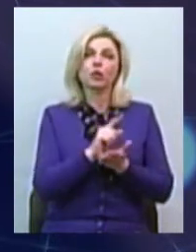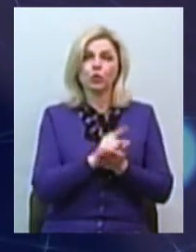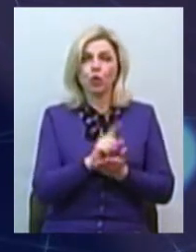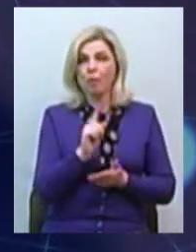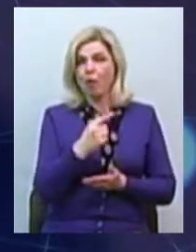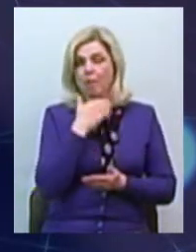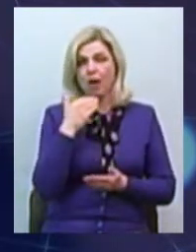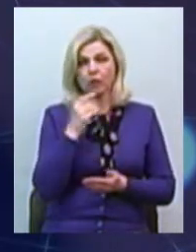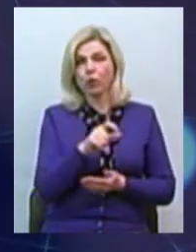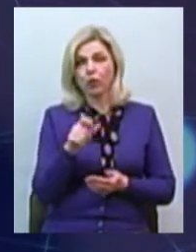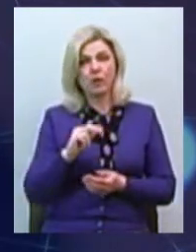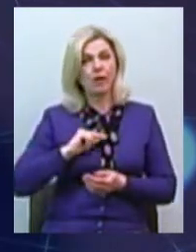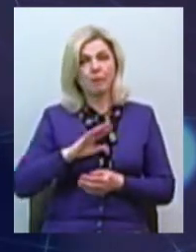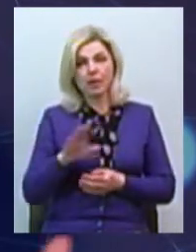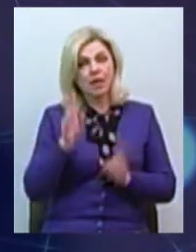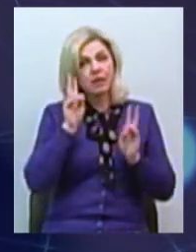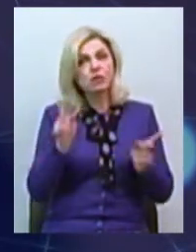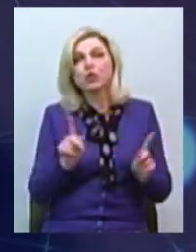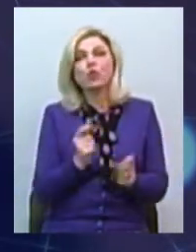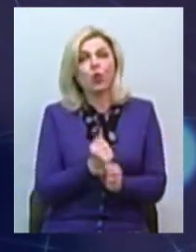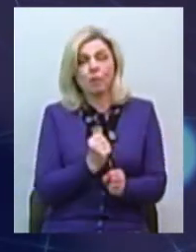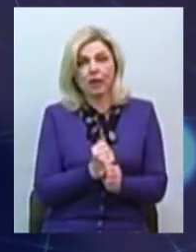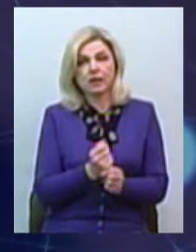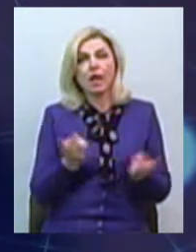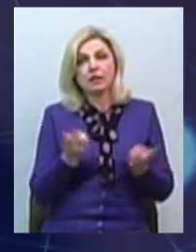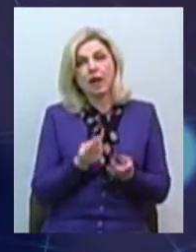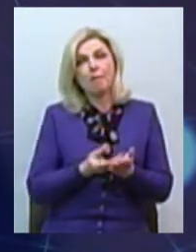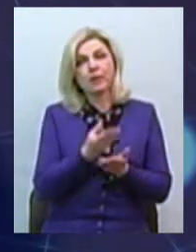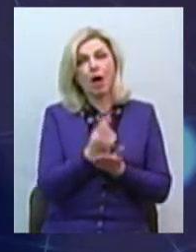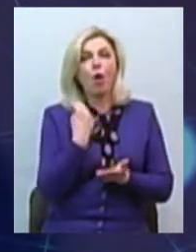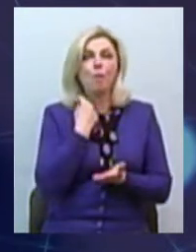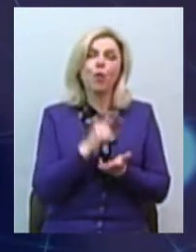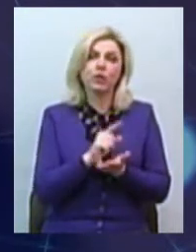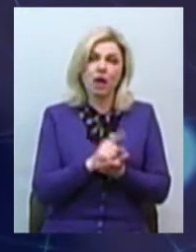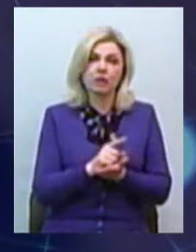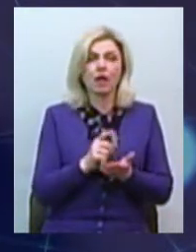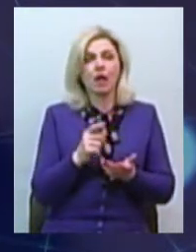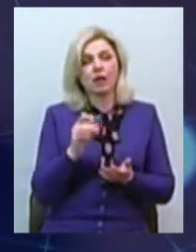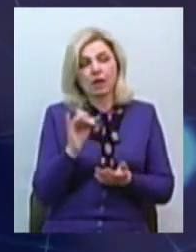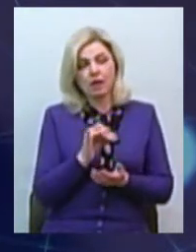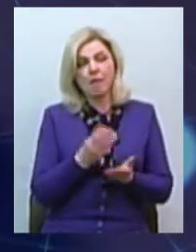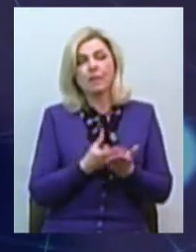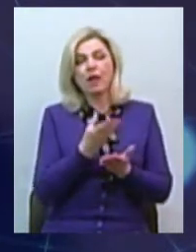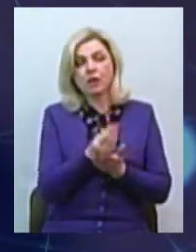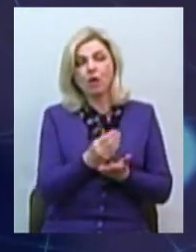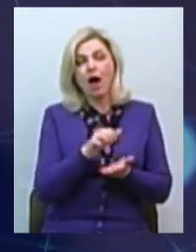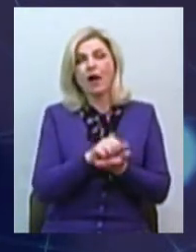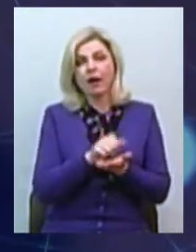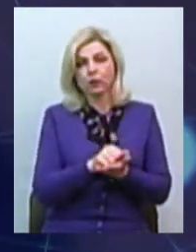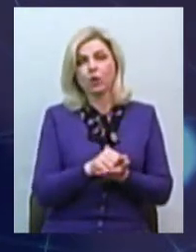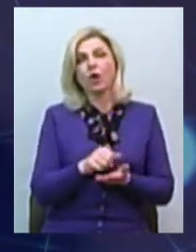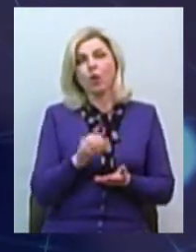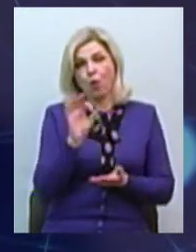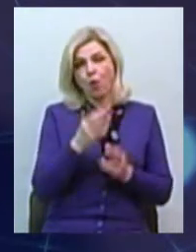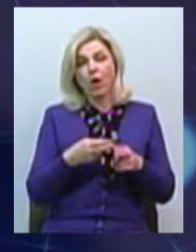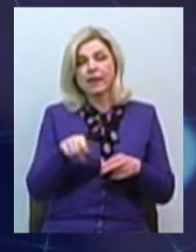працюють, але не знають, що їм робити, тому що їм треба сплачувати податки, як вони розуміють, та сплачувати орендну плату відносно